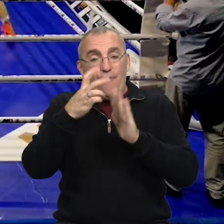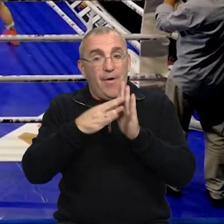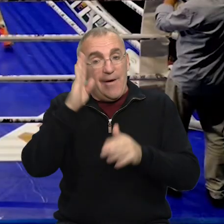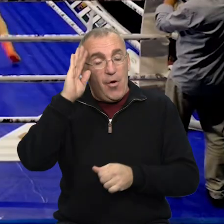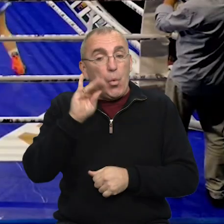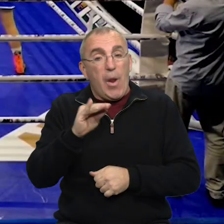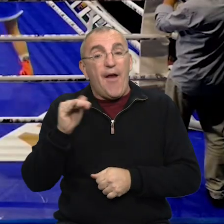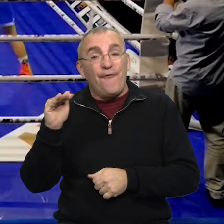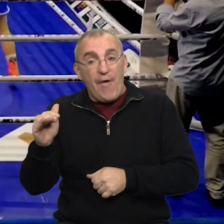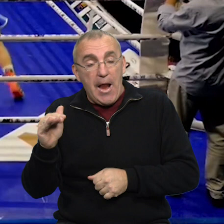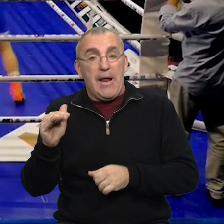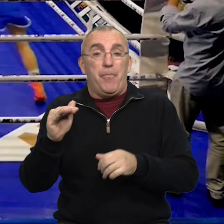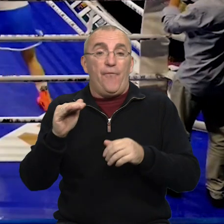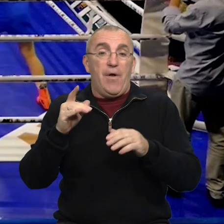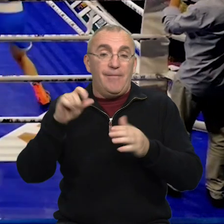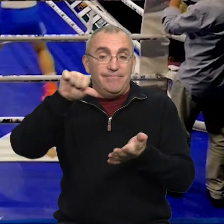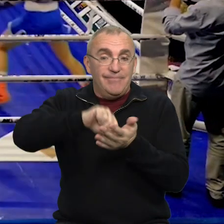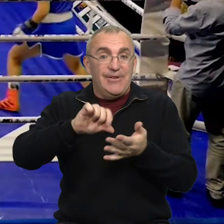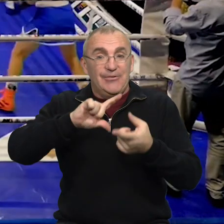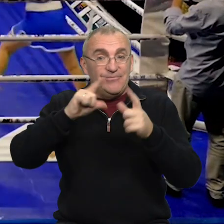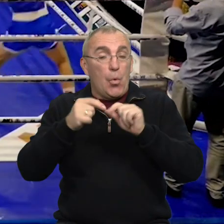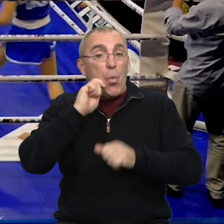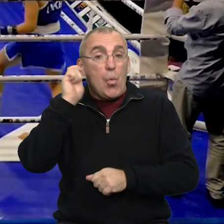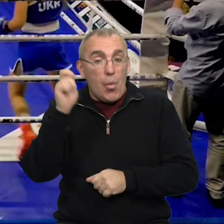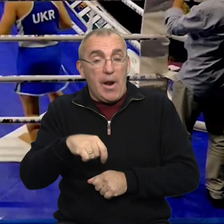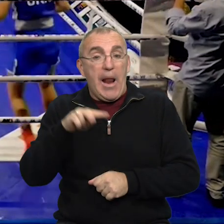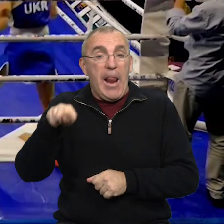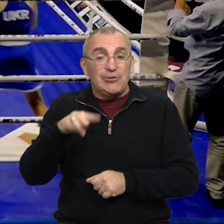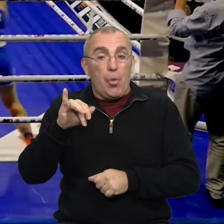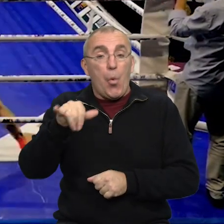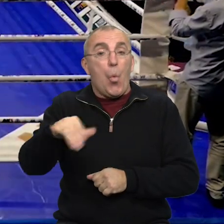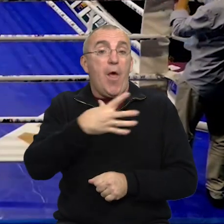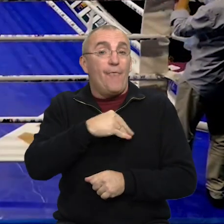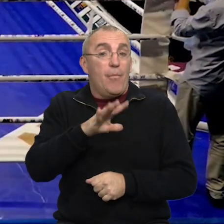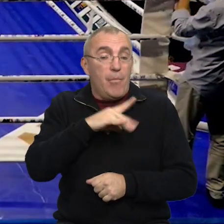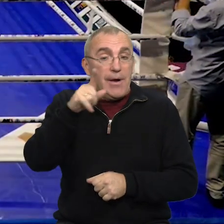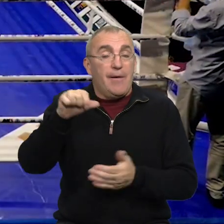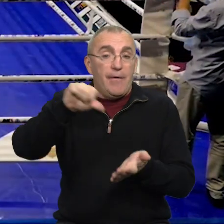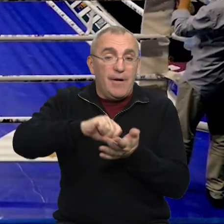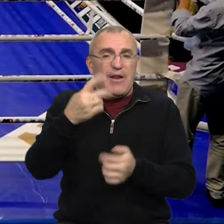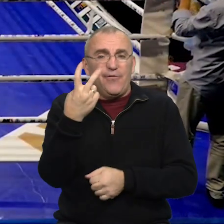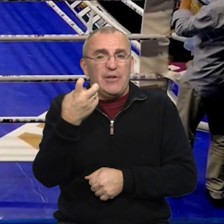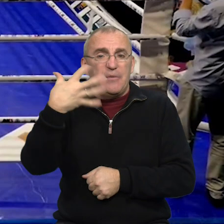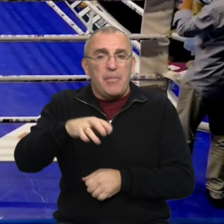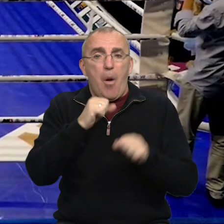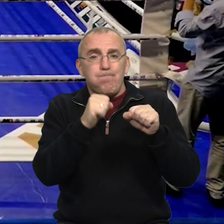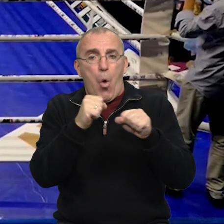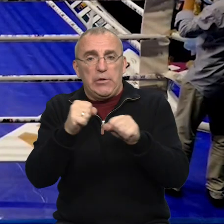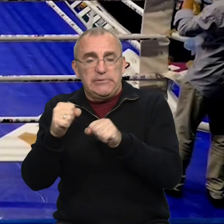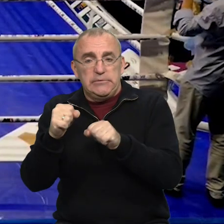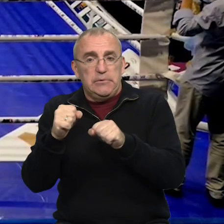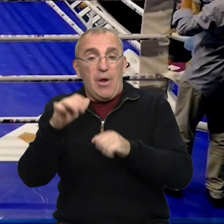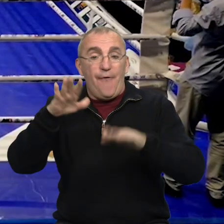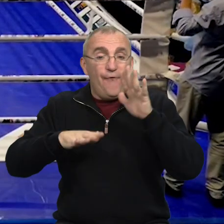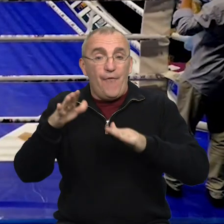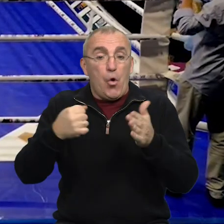18-річна Юлія Філіпова дебютувала на національному чемпіонаті України, який у листопаді проходив у Львові. Там виступали понад 250 боксерів.